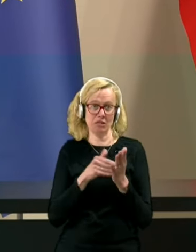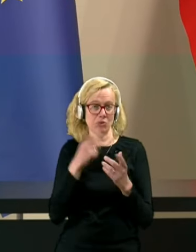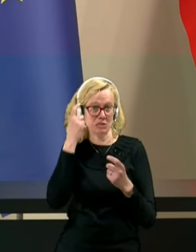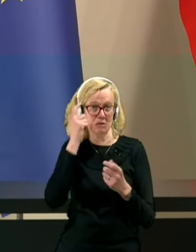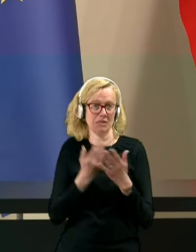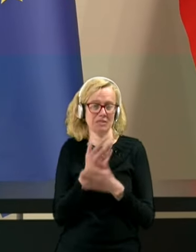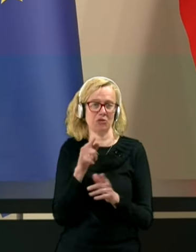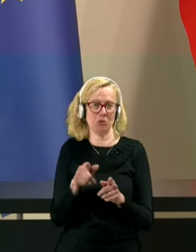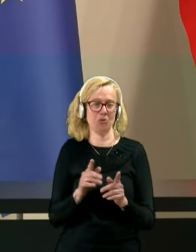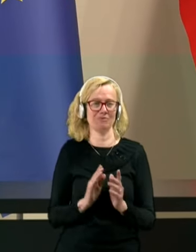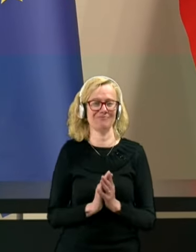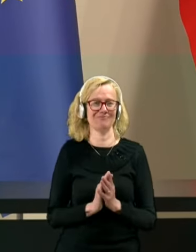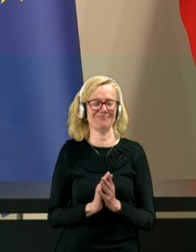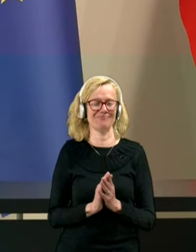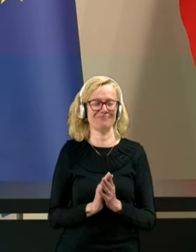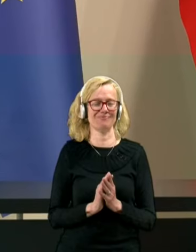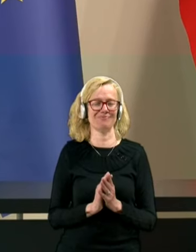da,